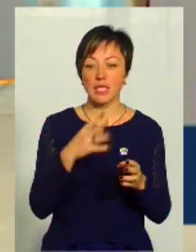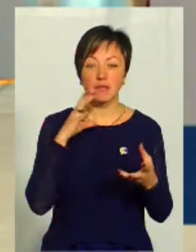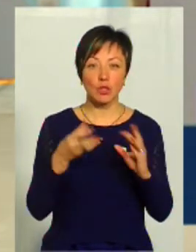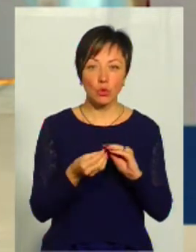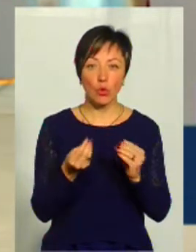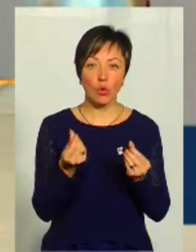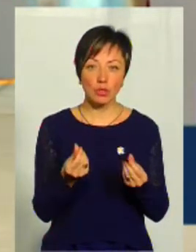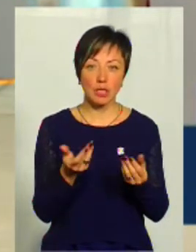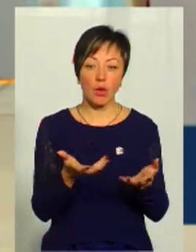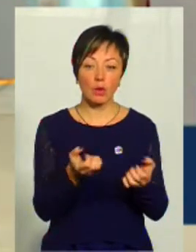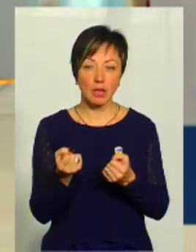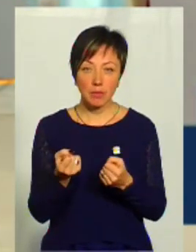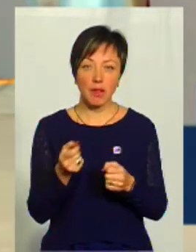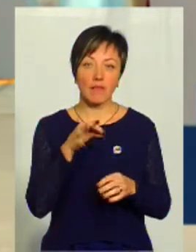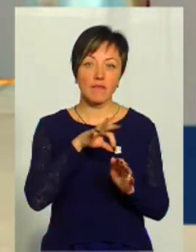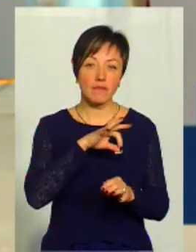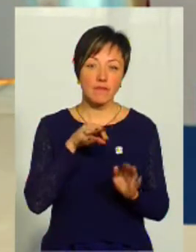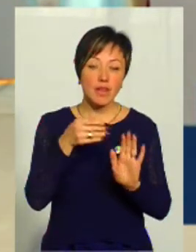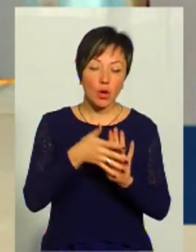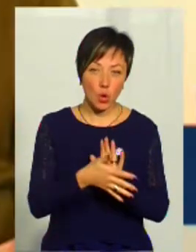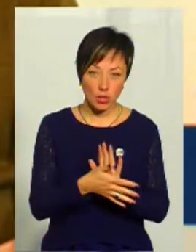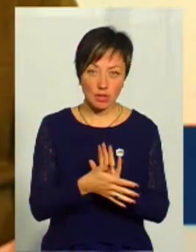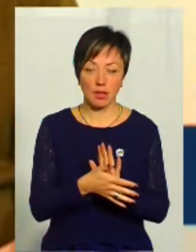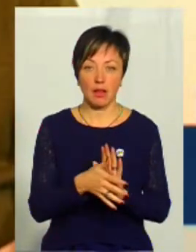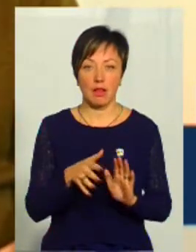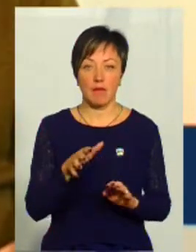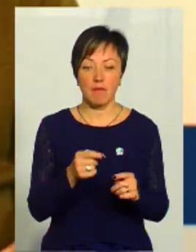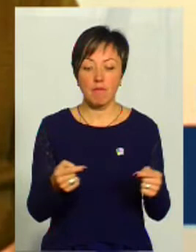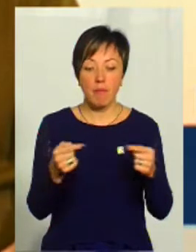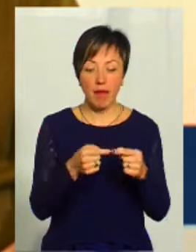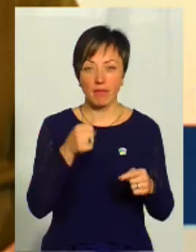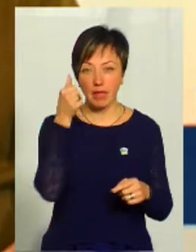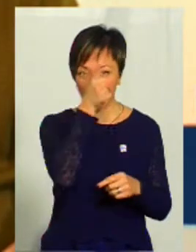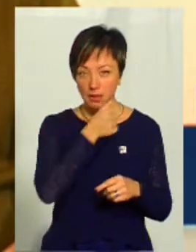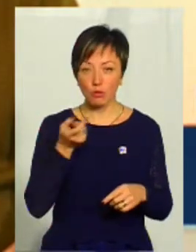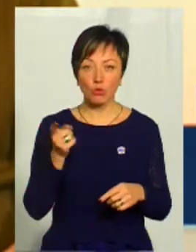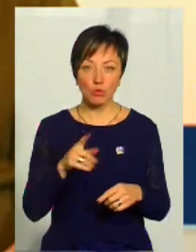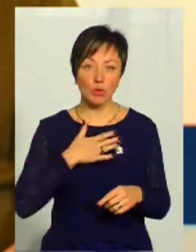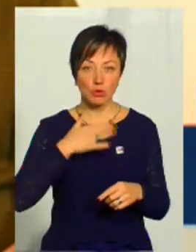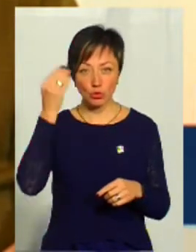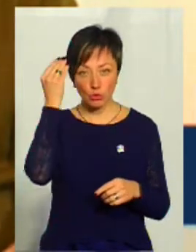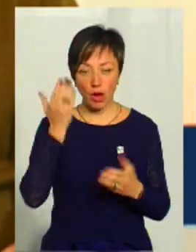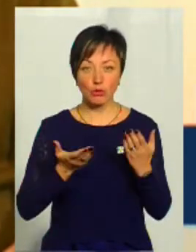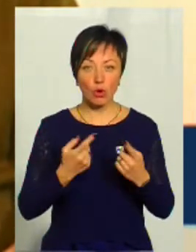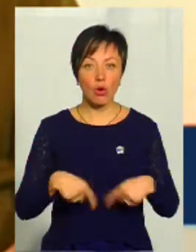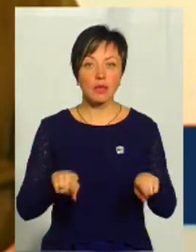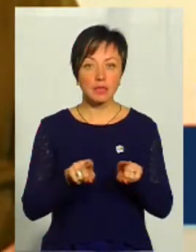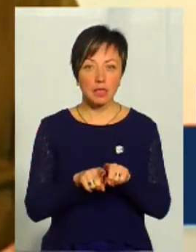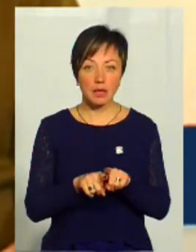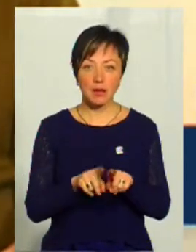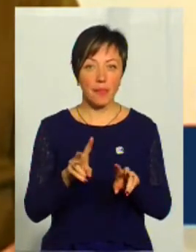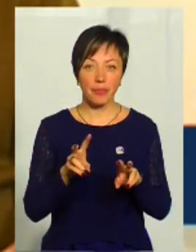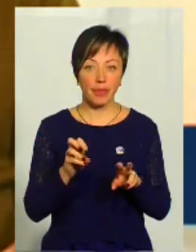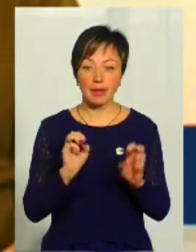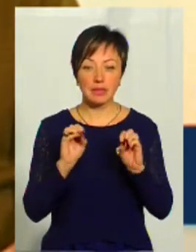отримала, і які вона використала у певний рік. Тому, на мою думку, якщо організація